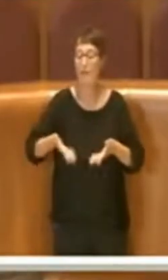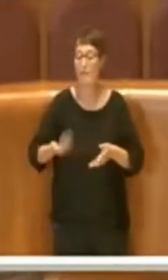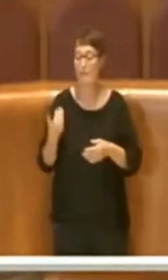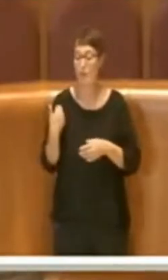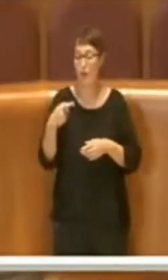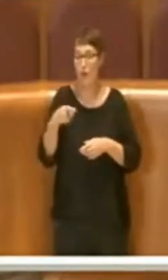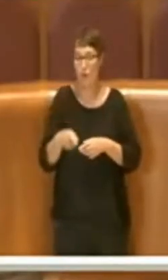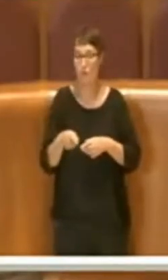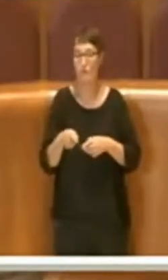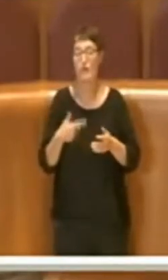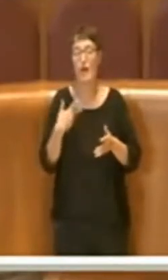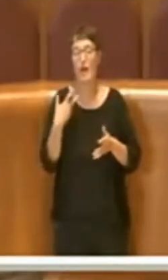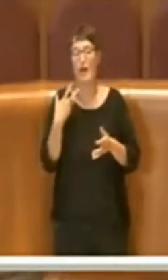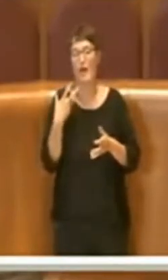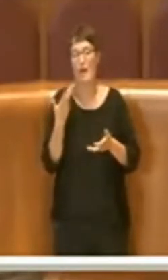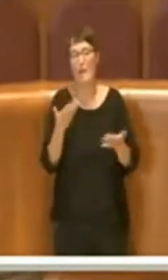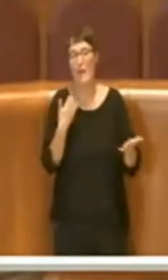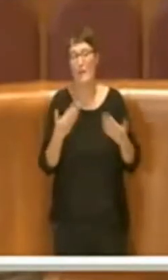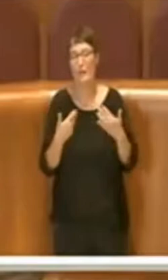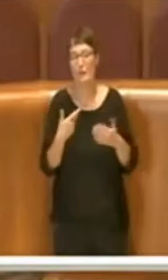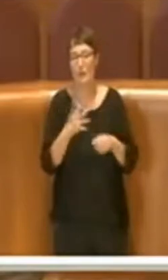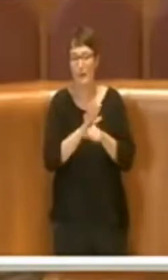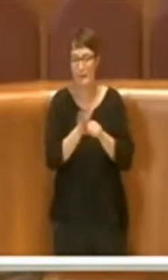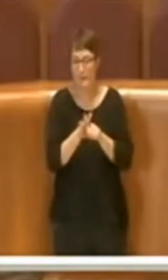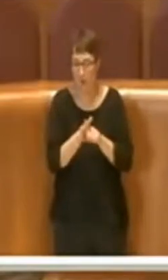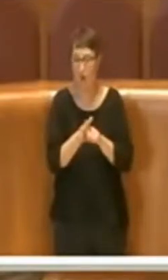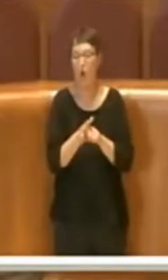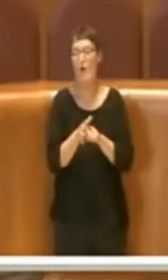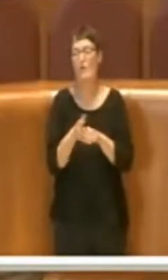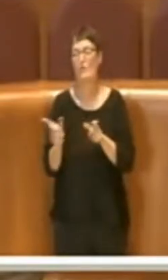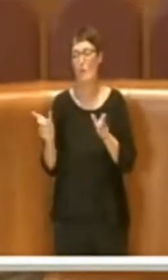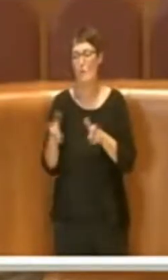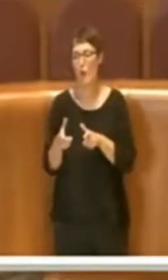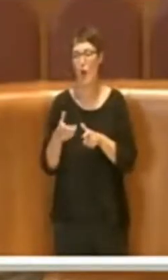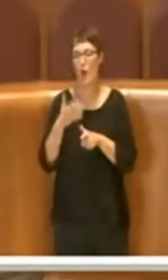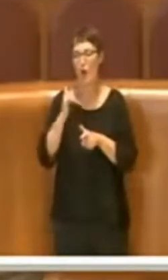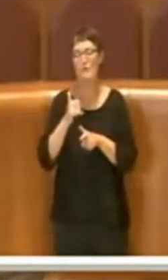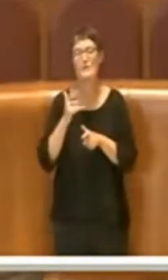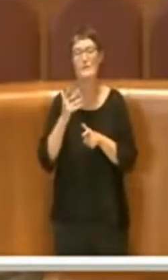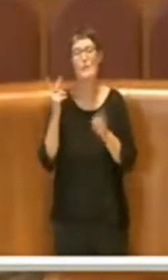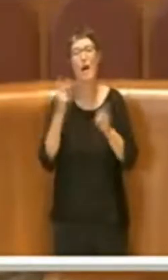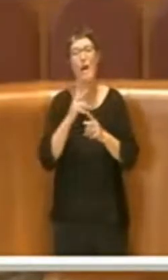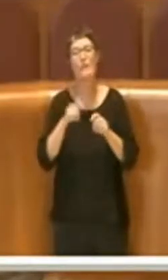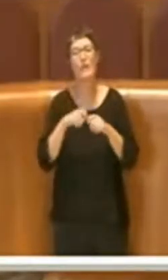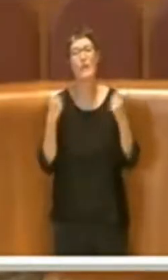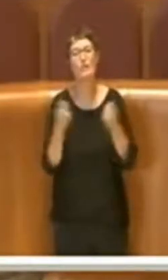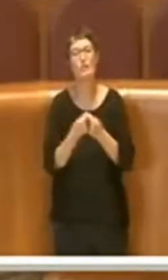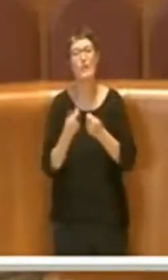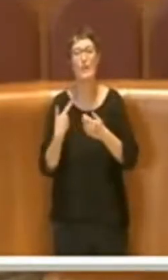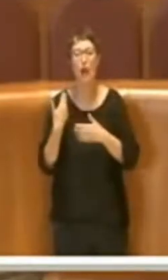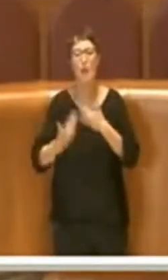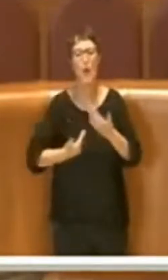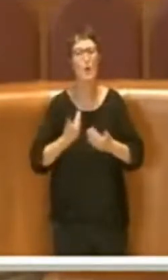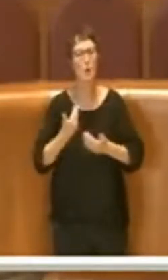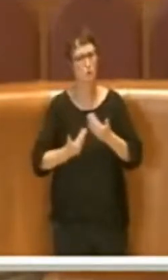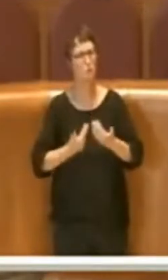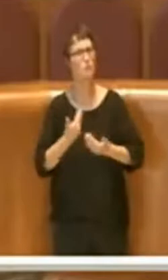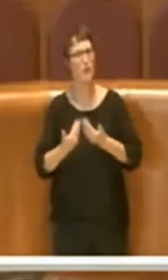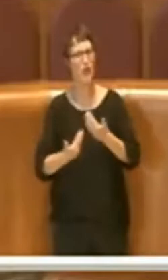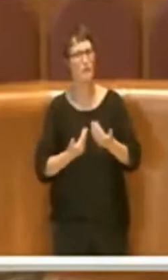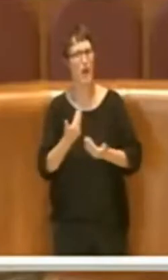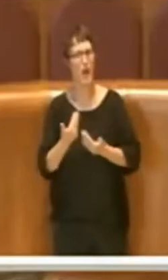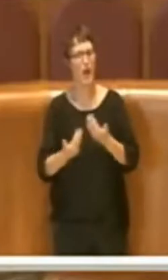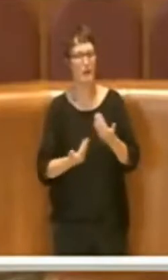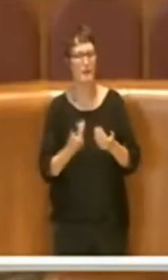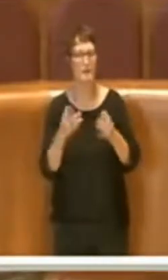un percorso che è sulla buona strada, in senso sia metaforico ma anche, diciamo così, concreto. L'azienda ATAC va